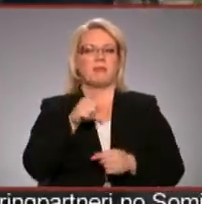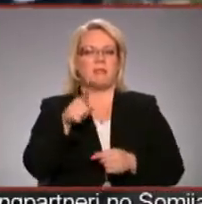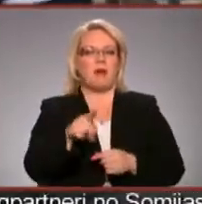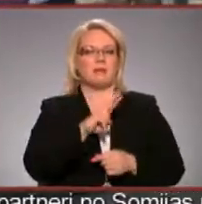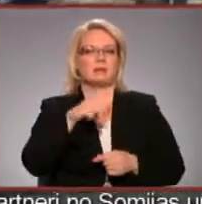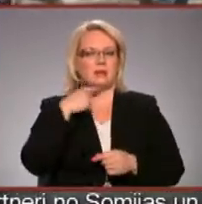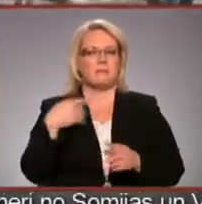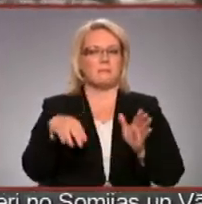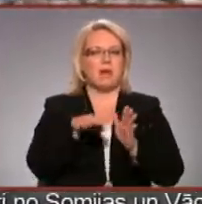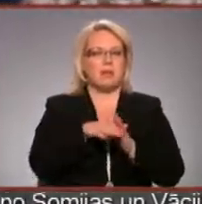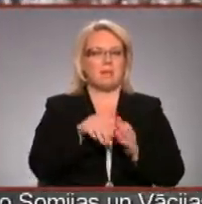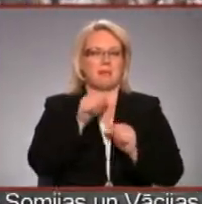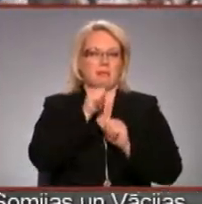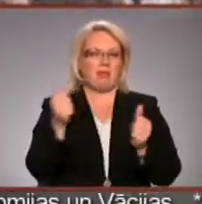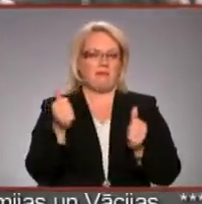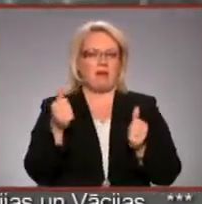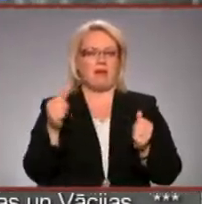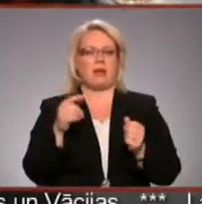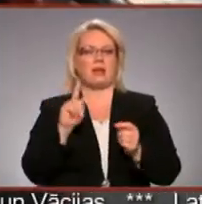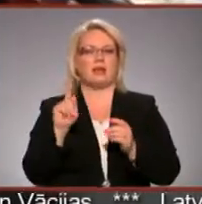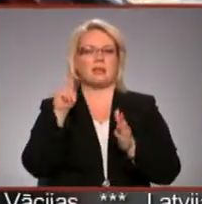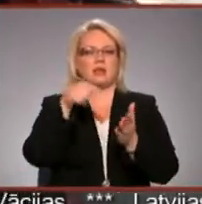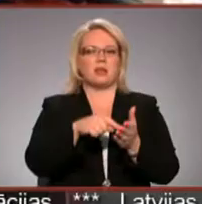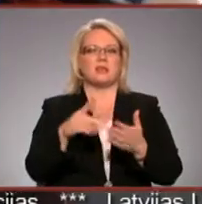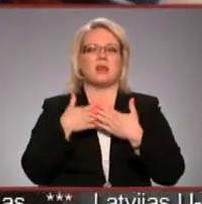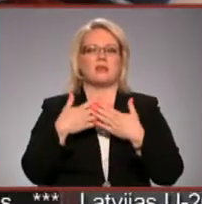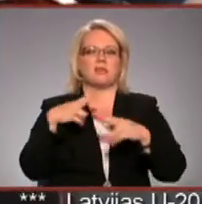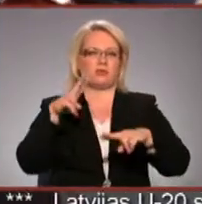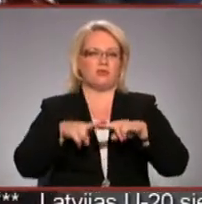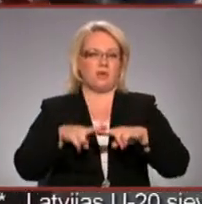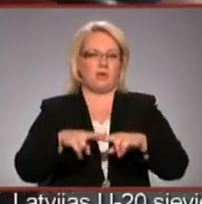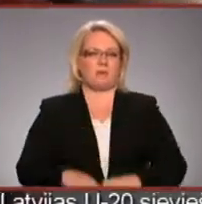piedalīties, bet neuzdrīksts vai fiziski nevar aizkļūt līdz aktivitāšu vietām.